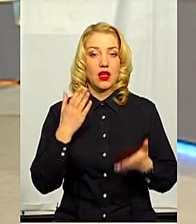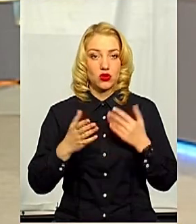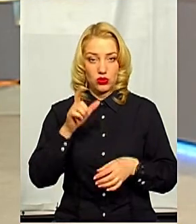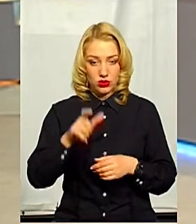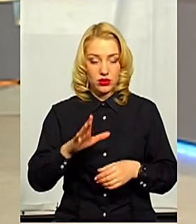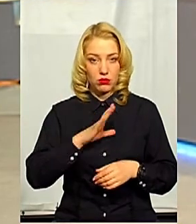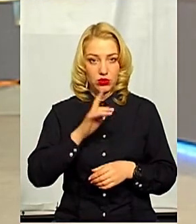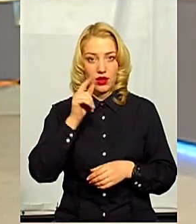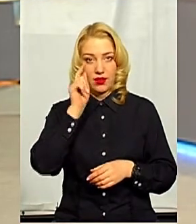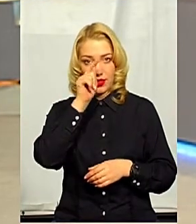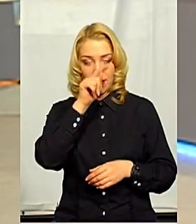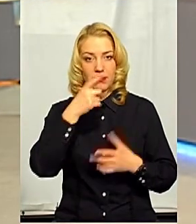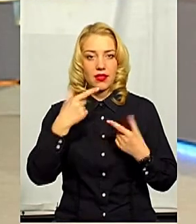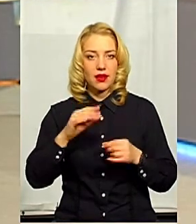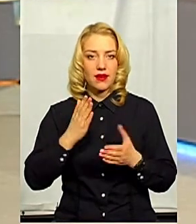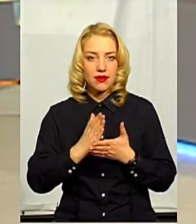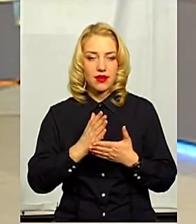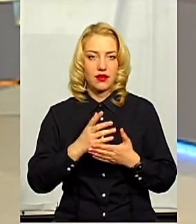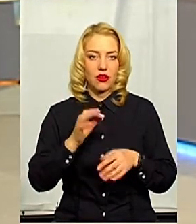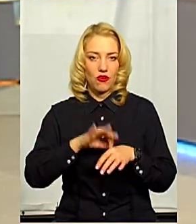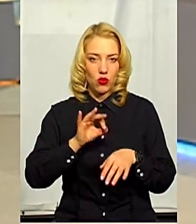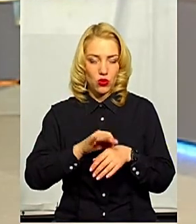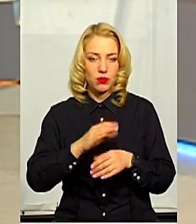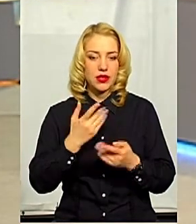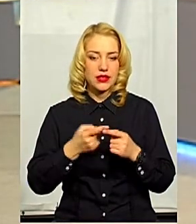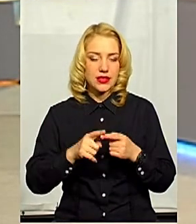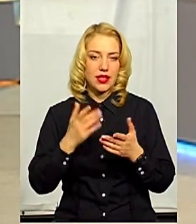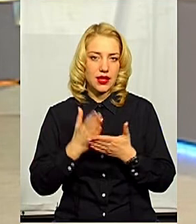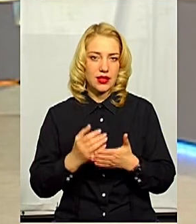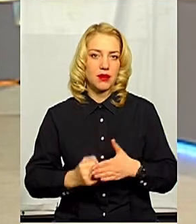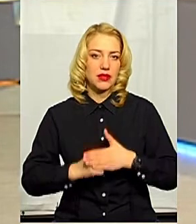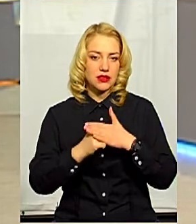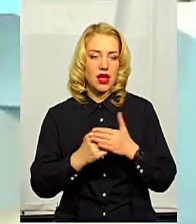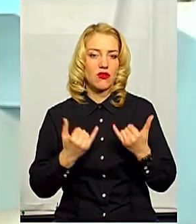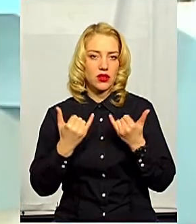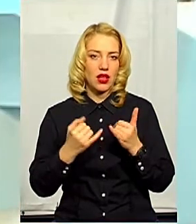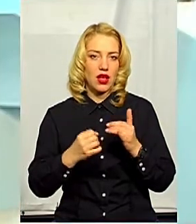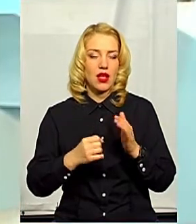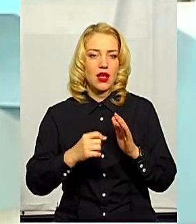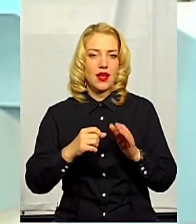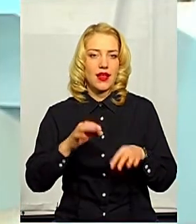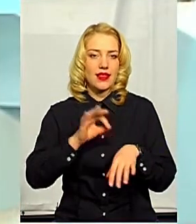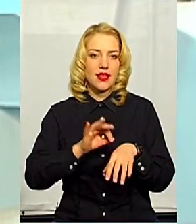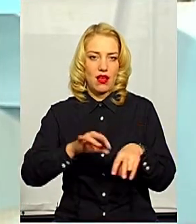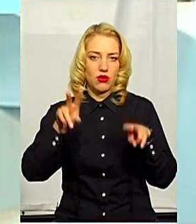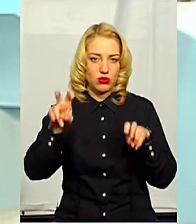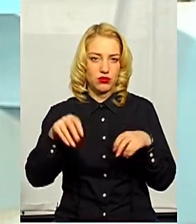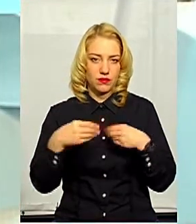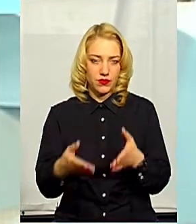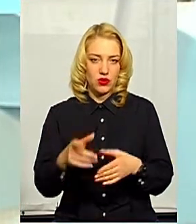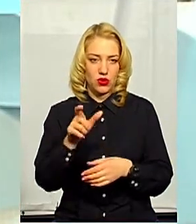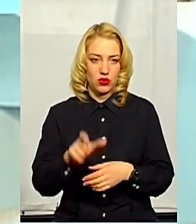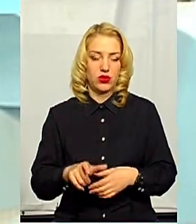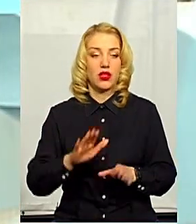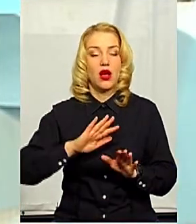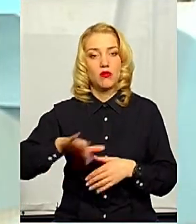день є підстави. Є підстави для постановки такого діагноза. Після чого було